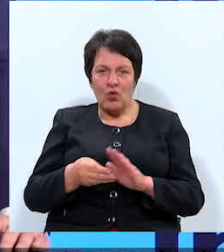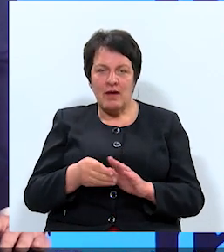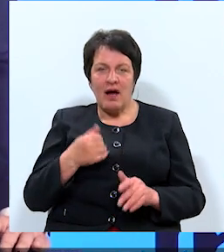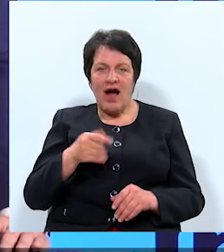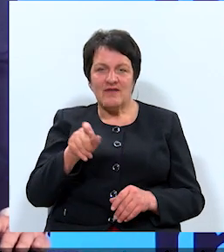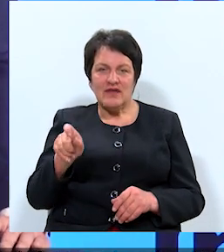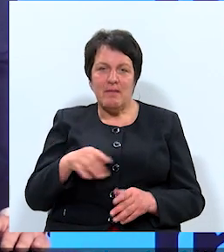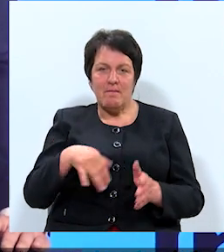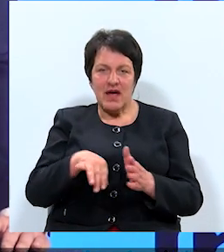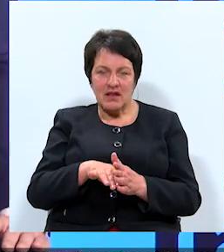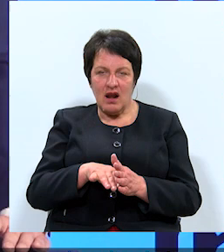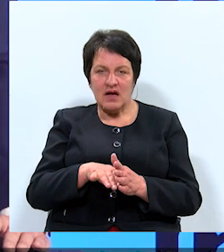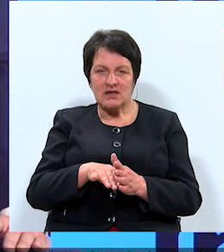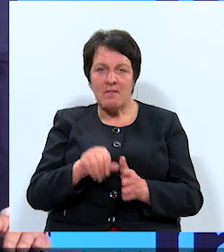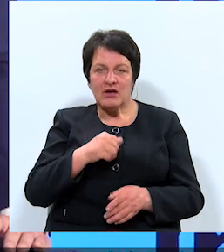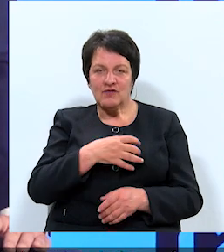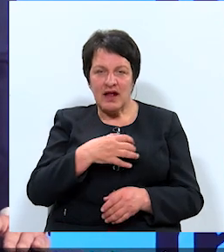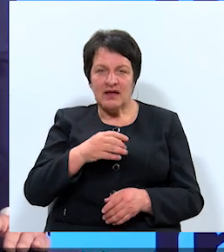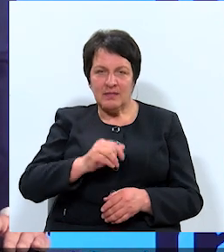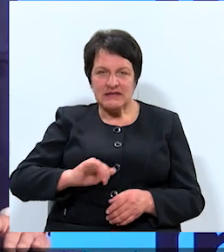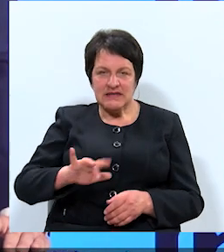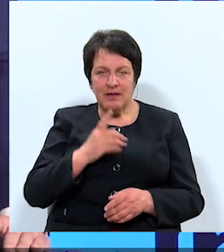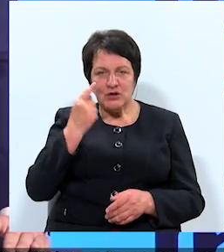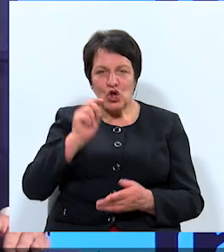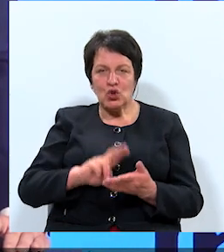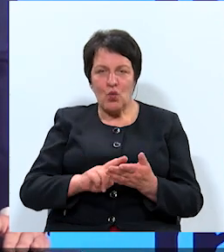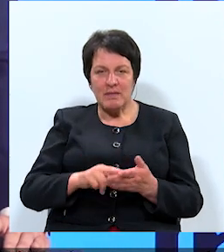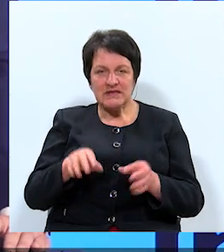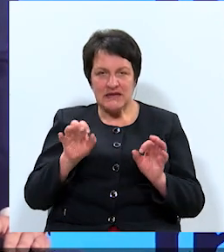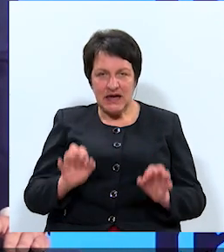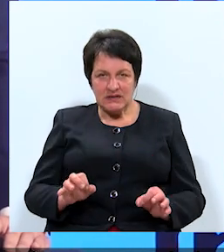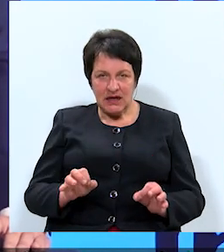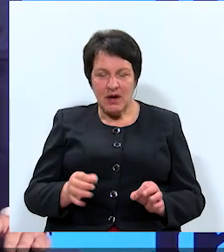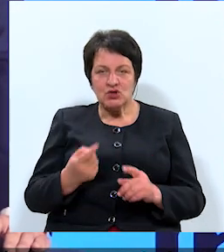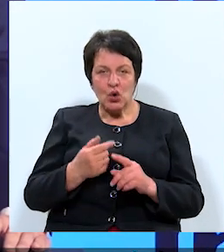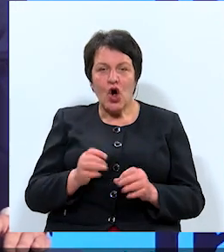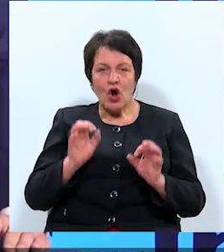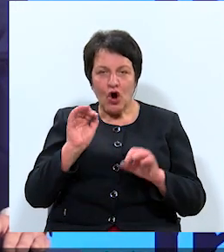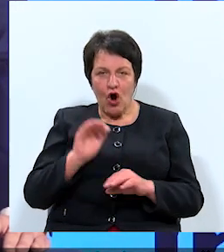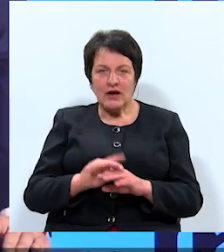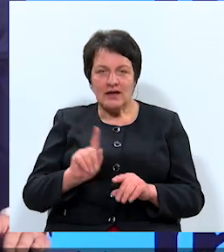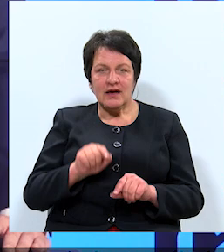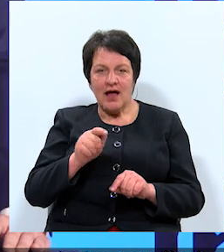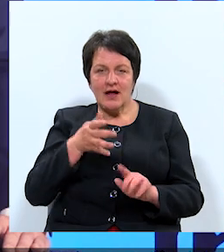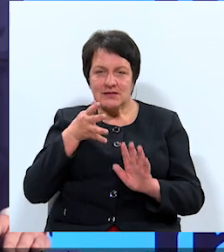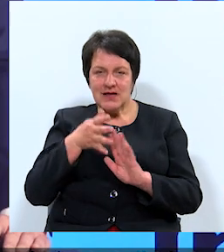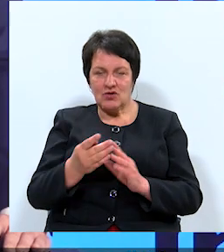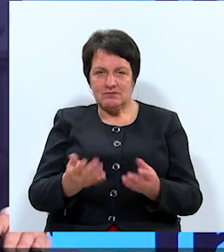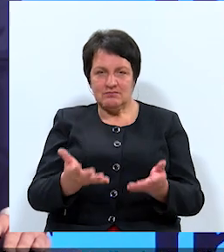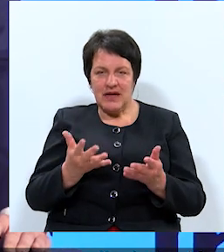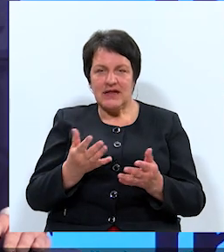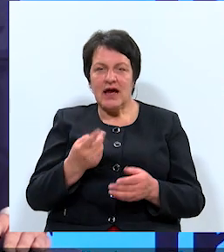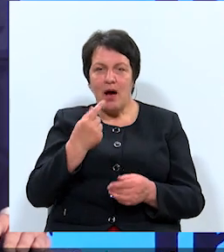kad viņi piedalās pašvaldības zemes nomastiesībās, un kad konkrēti ir tā caurspīdīgā politika, ka